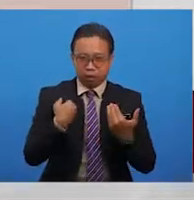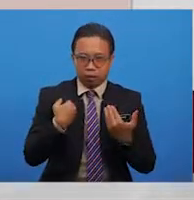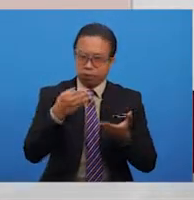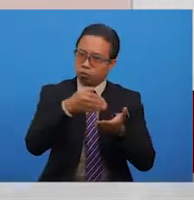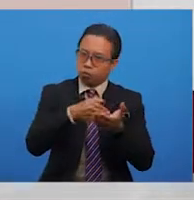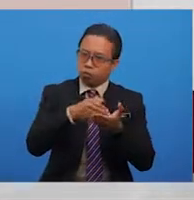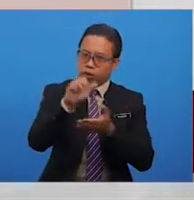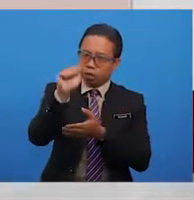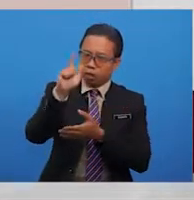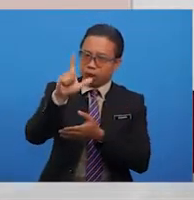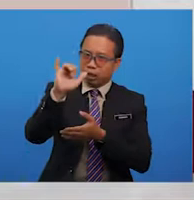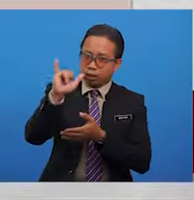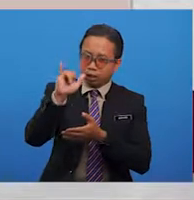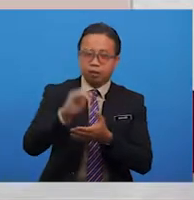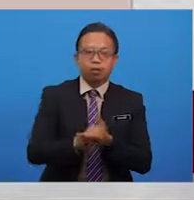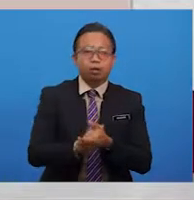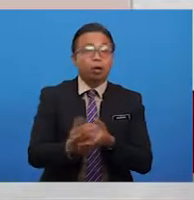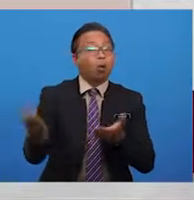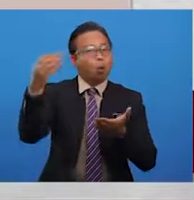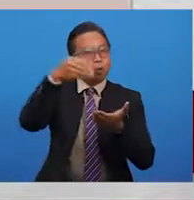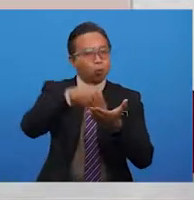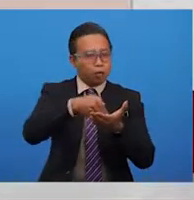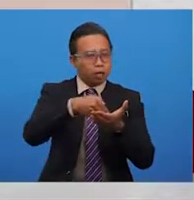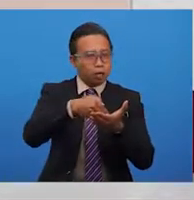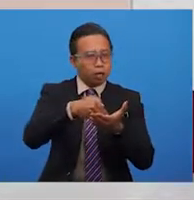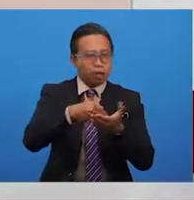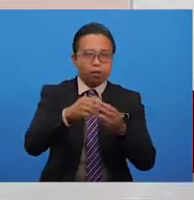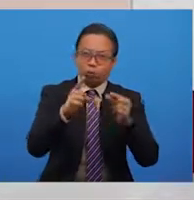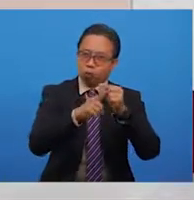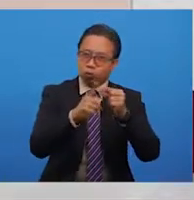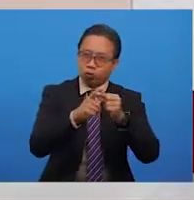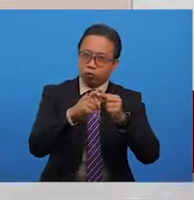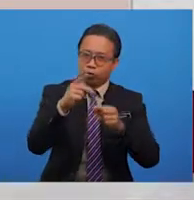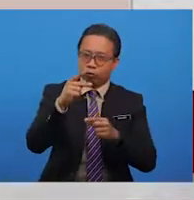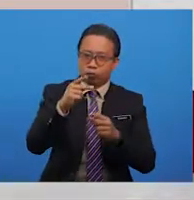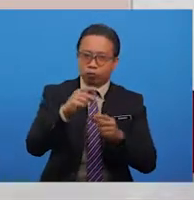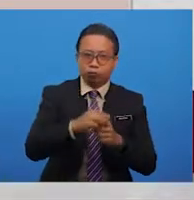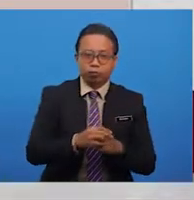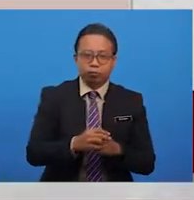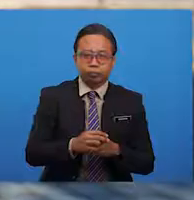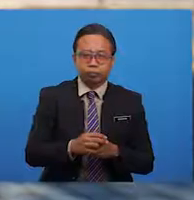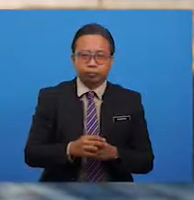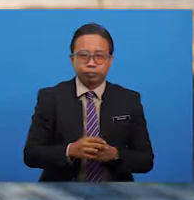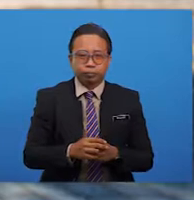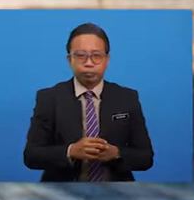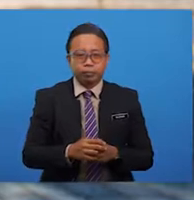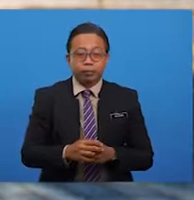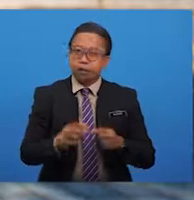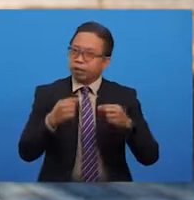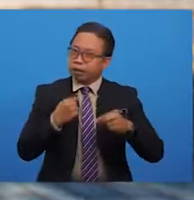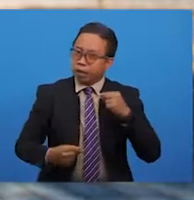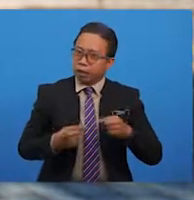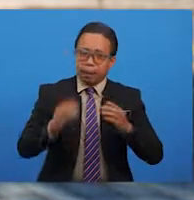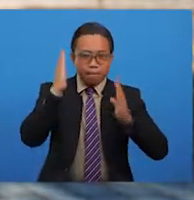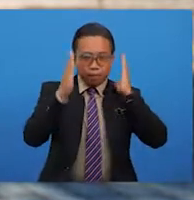unsur bunyi aliterasi iaitu pengulangan bunyi huruf konsonan. pengukuhan gaya